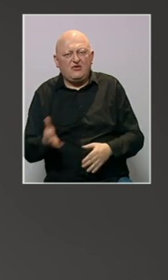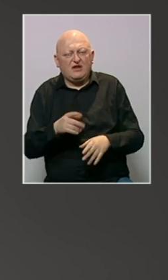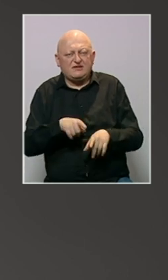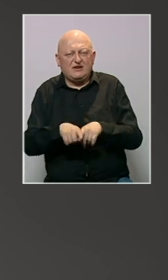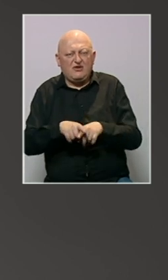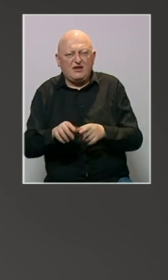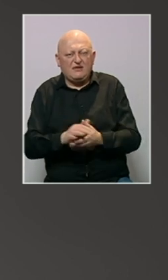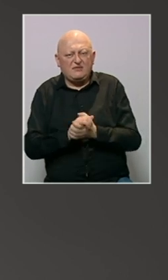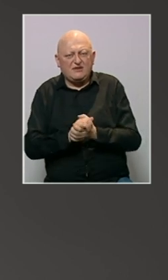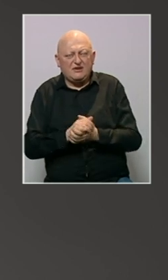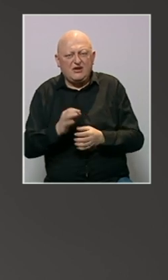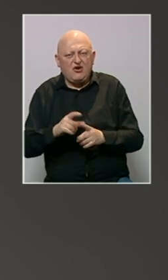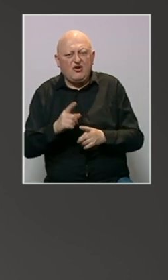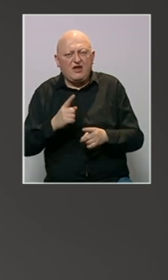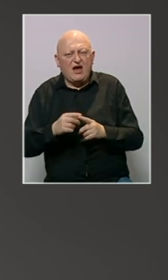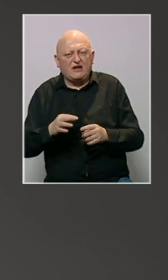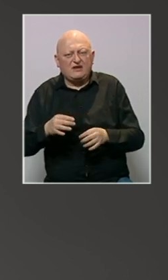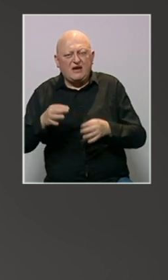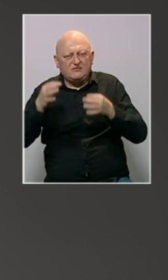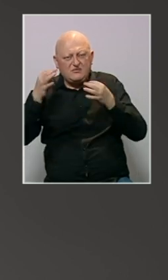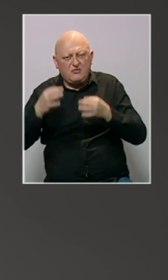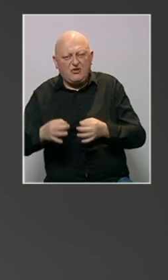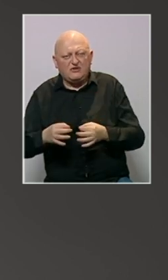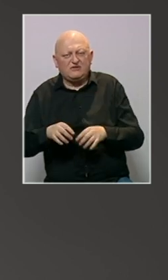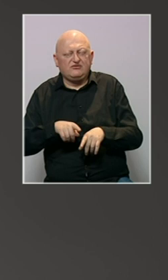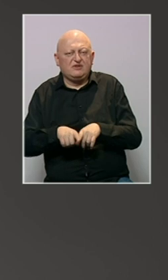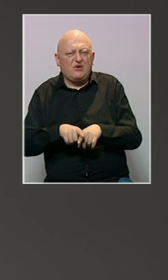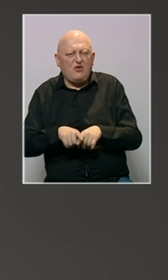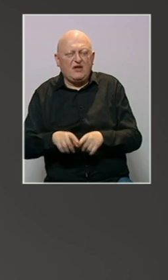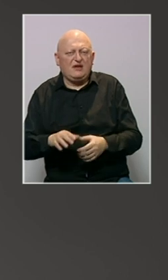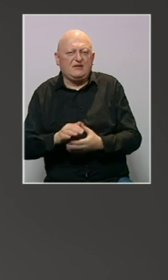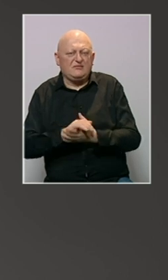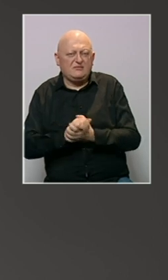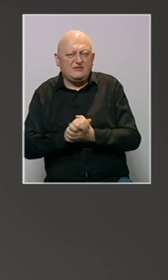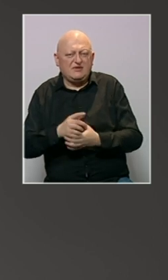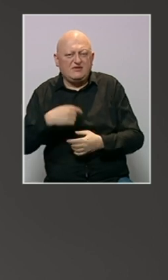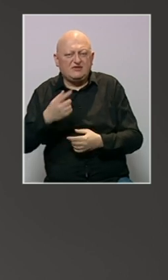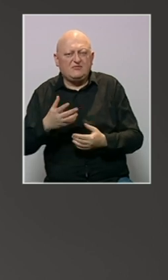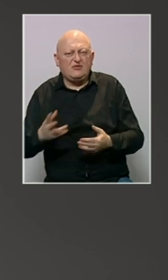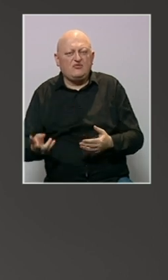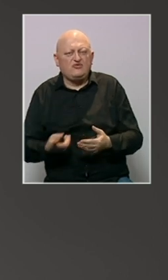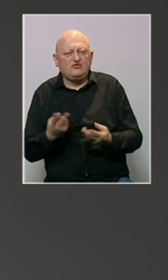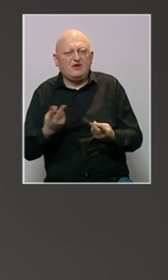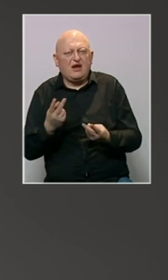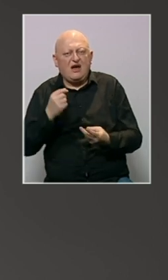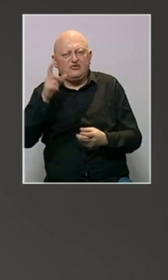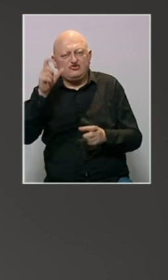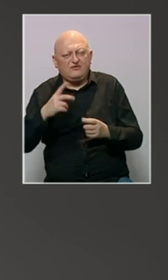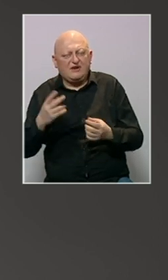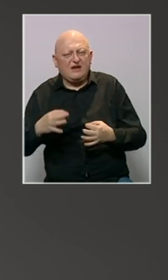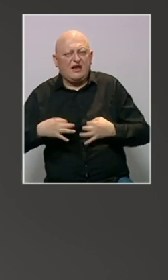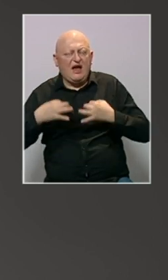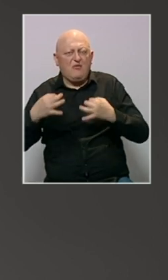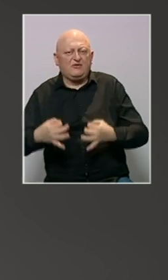preranog odlaska kolege i prijatelja. Od hakije Hadžalića opraštaju se kolege, navodeći da je bio uzor i kao